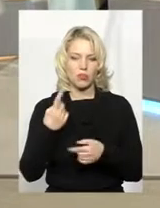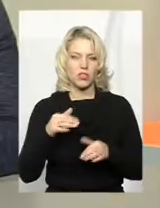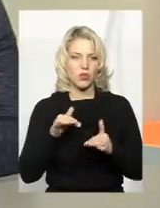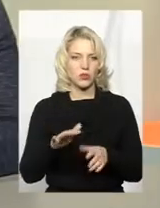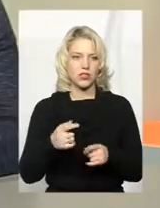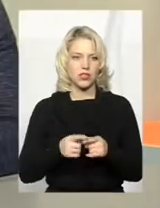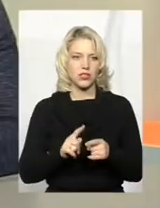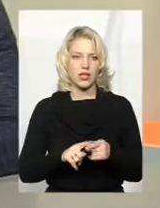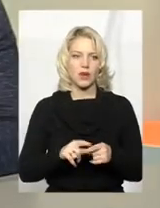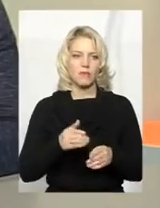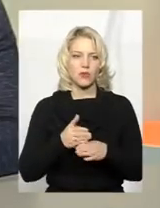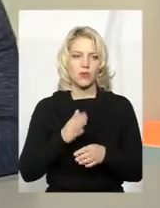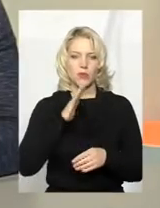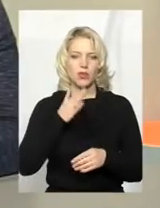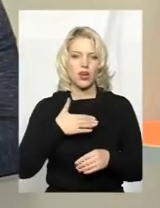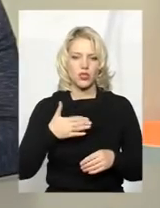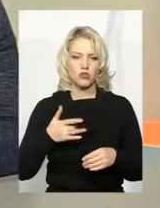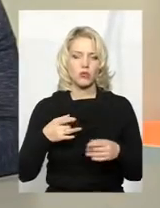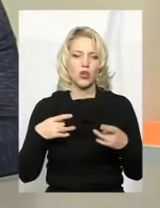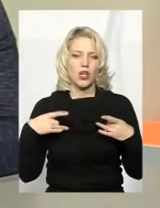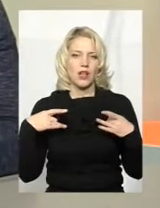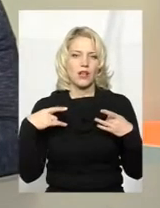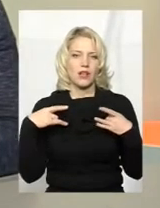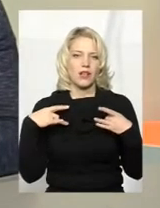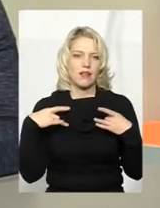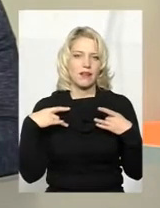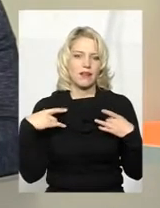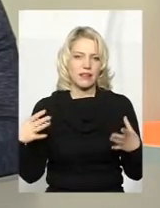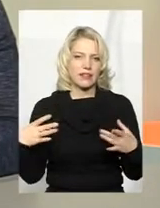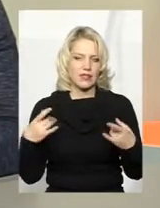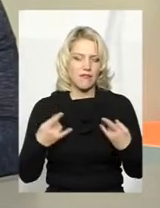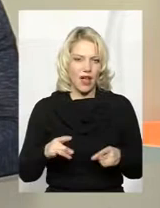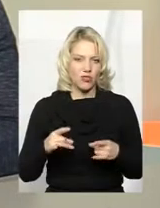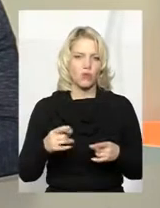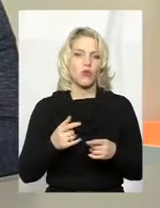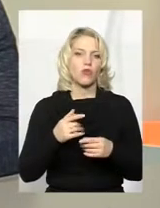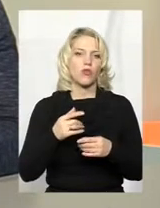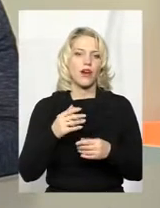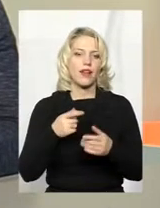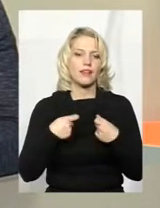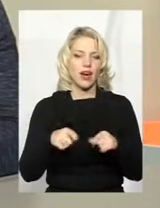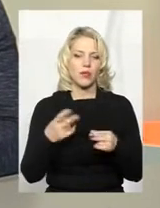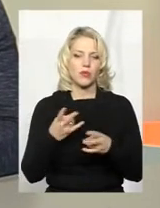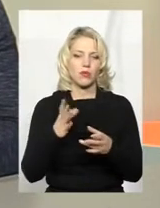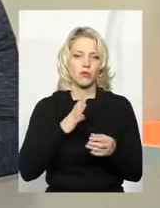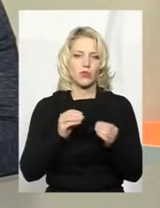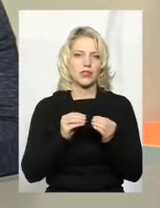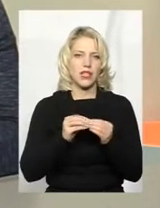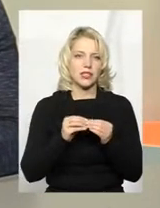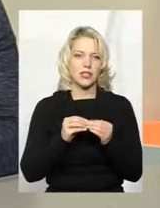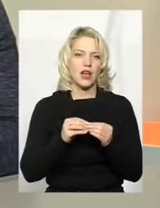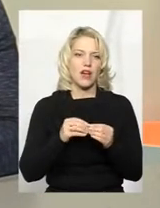допомога на нашому різдвяному ярмарку. Нам потрібно було 10 волонтерів для того, щоб роздавати